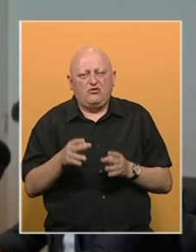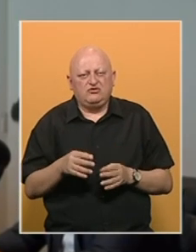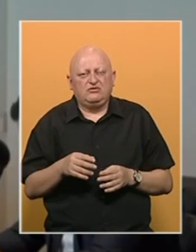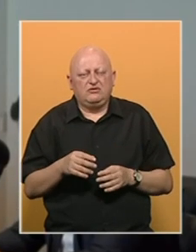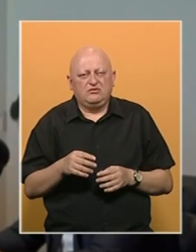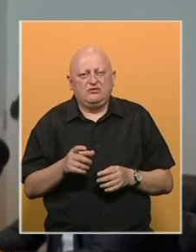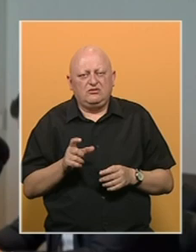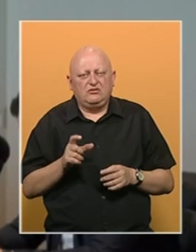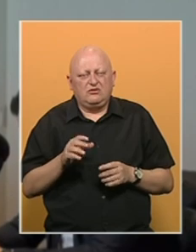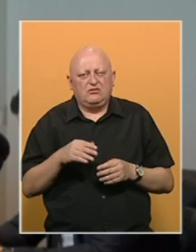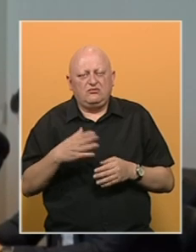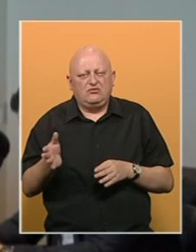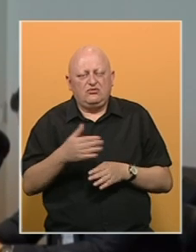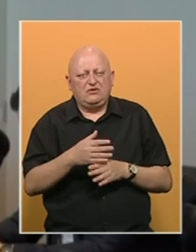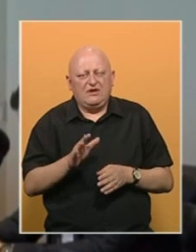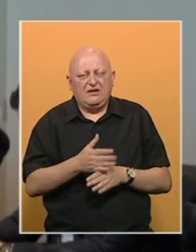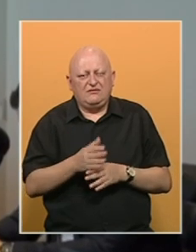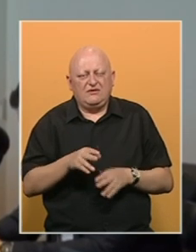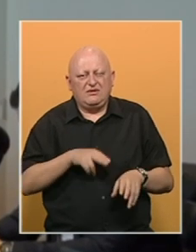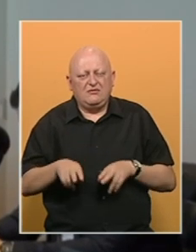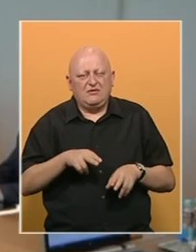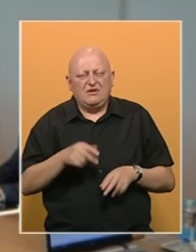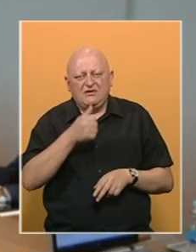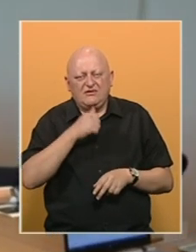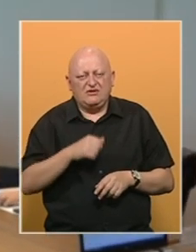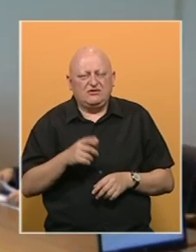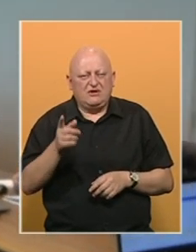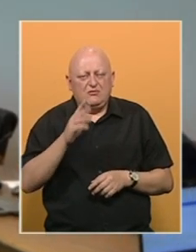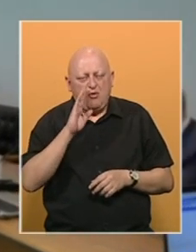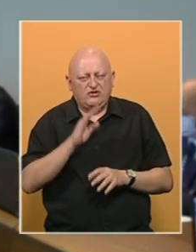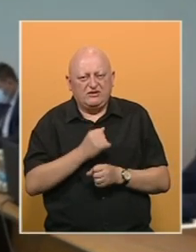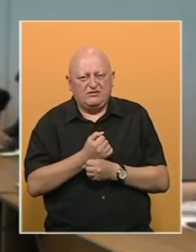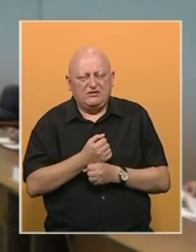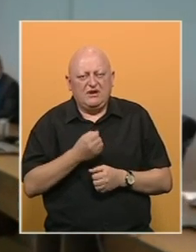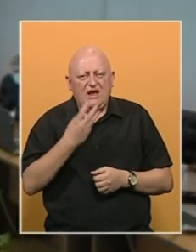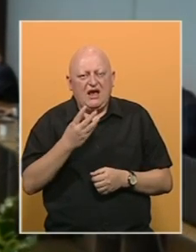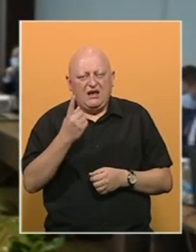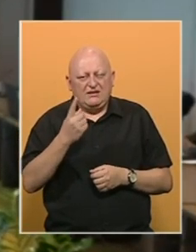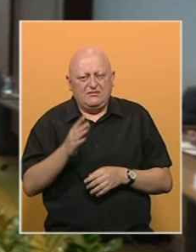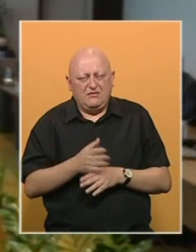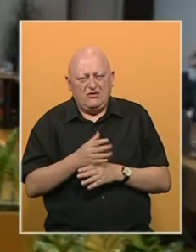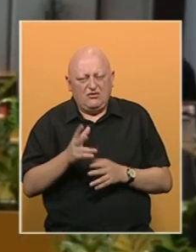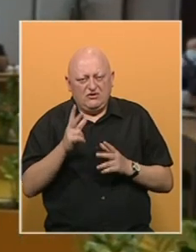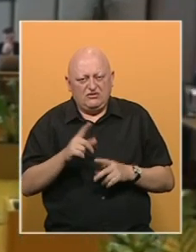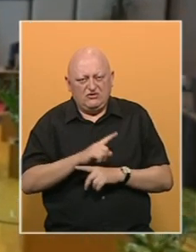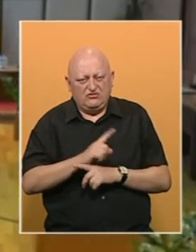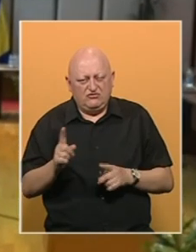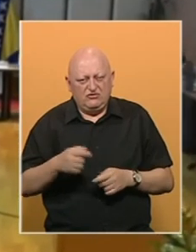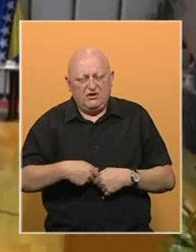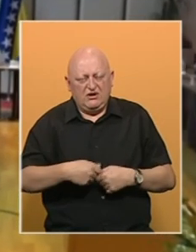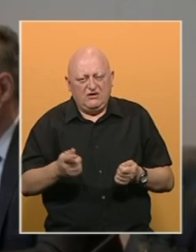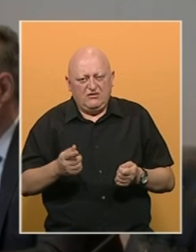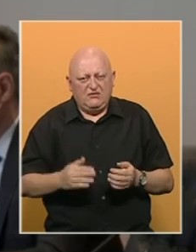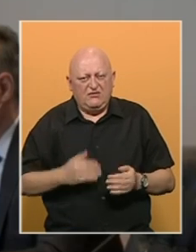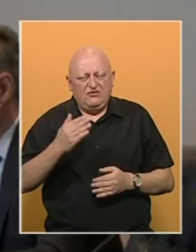distribucija novca entitetima ići po nalogu Ministarstva financije i trezora BIH. Međutim, kada bi jedan od entiteta tražio drugačiju raspodjelu,